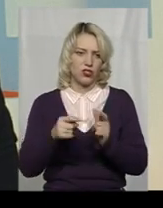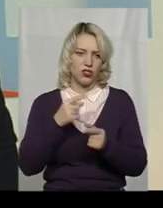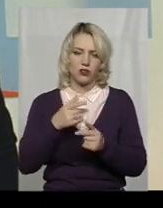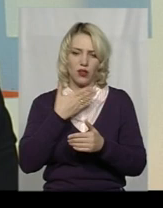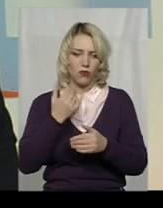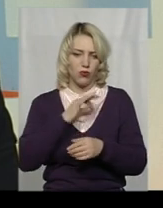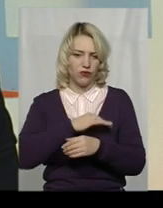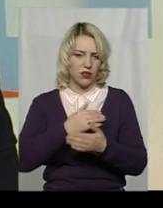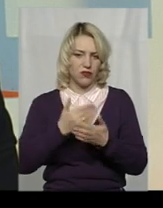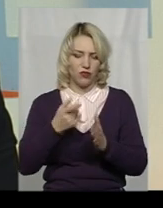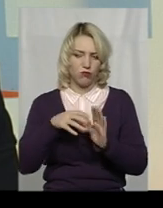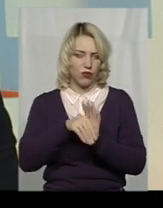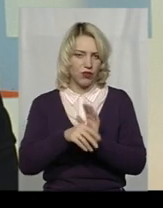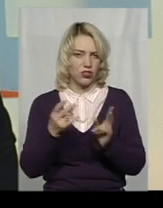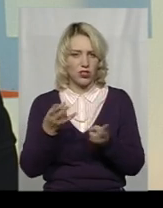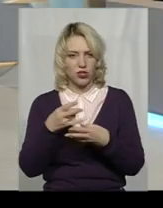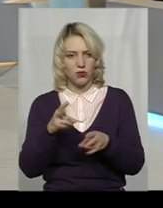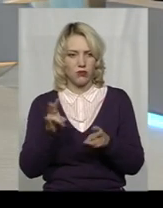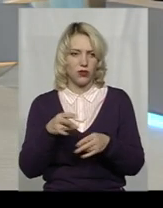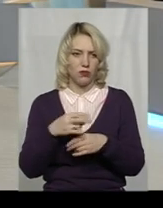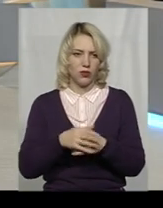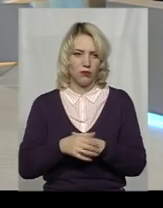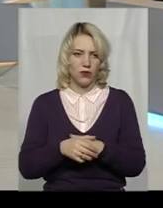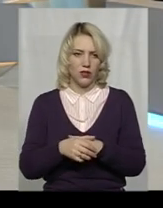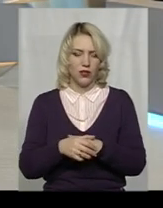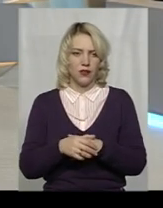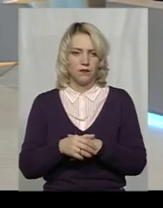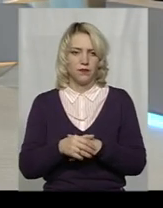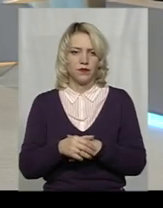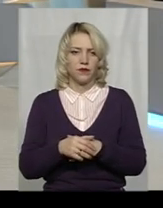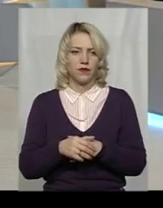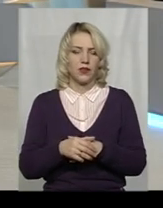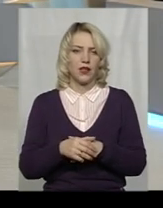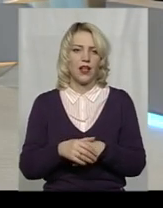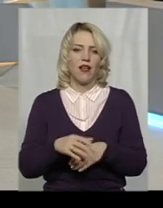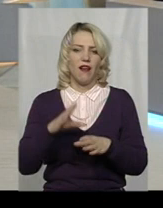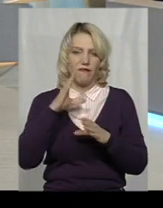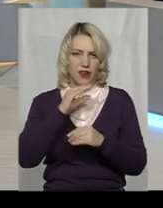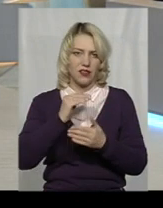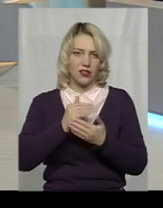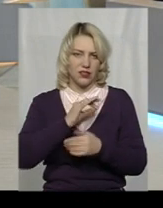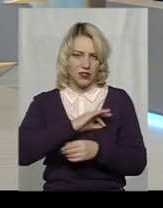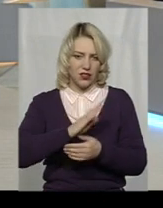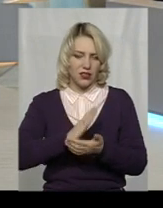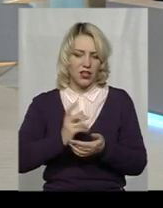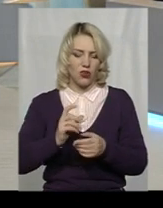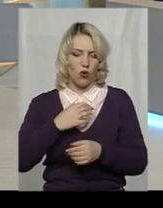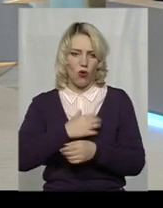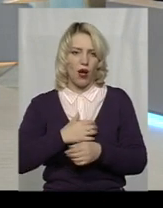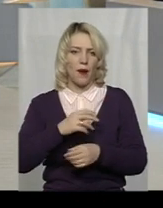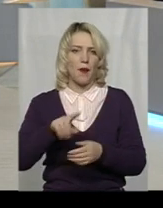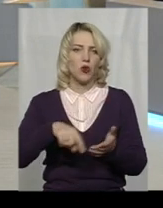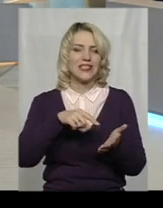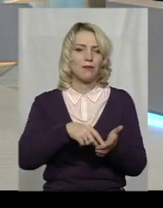було ефекту від її впровадження, чи варто такі великі кошти витрачати? Звичайно, ефект є, і основне завдання муніципальної